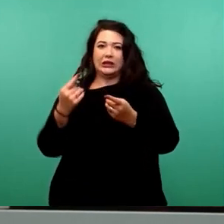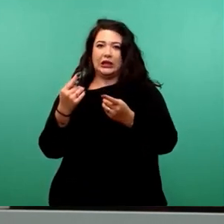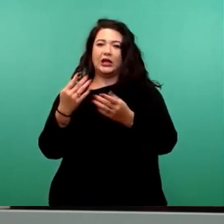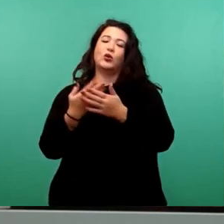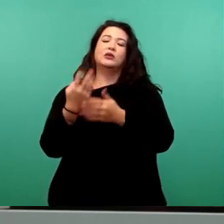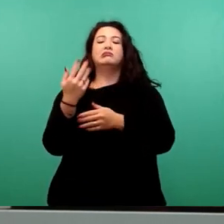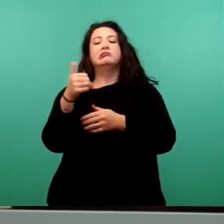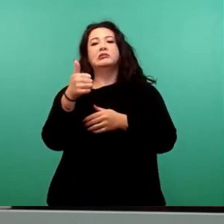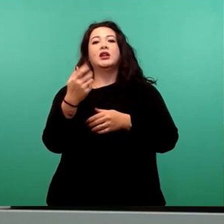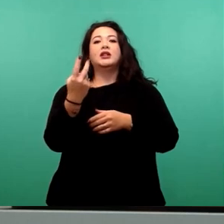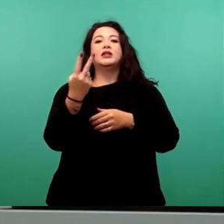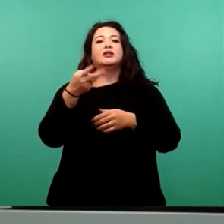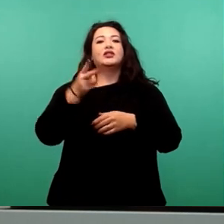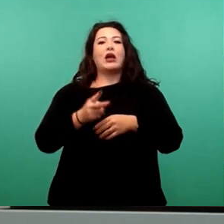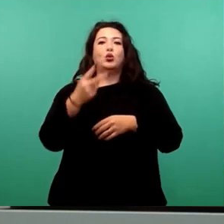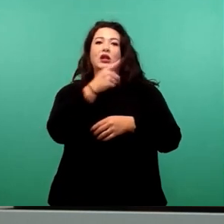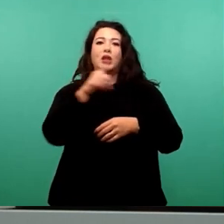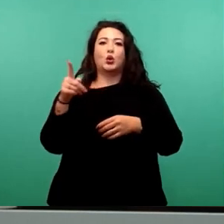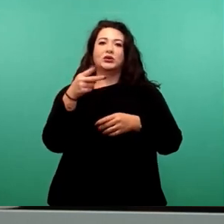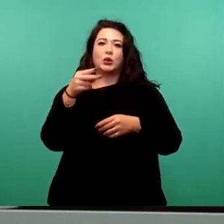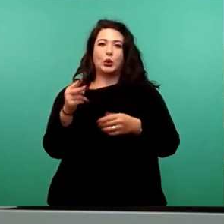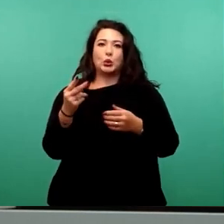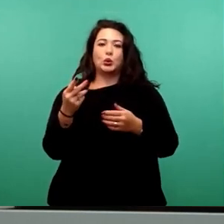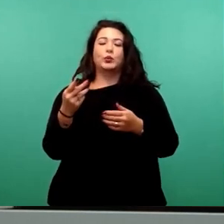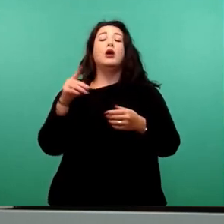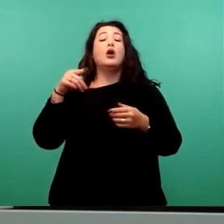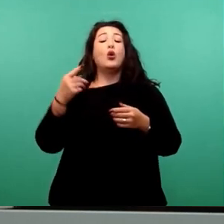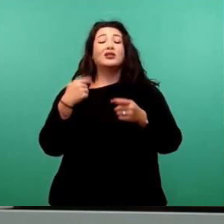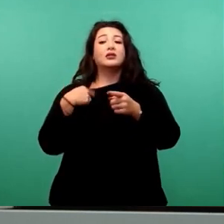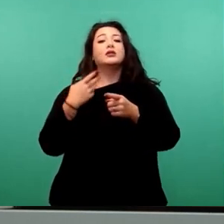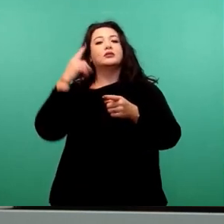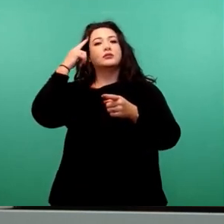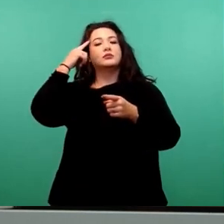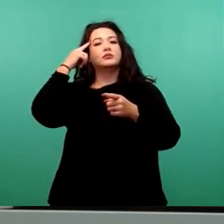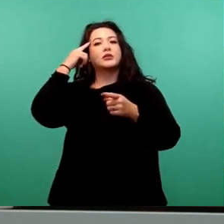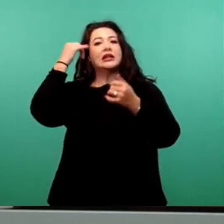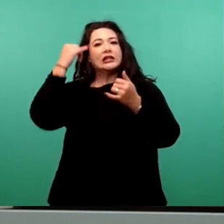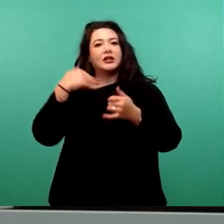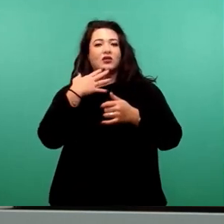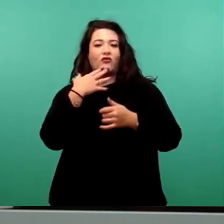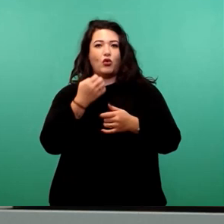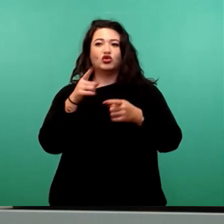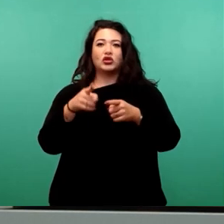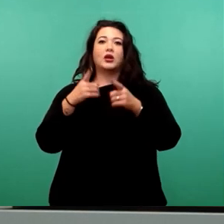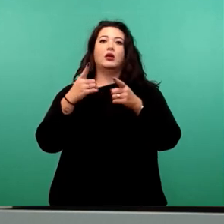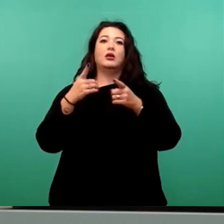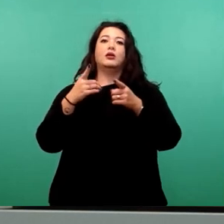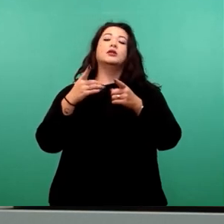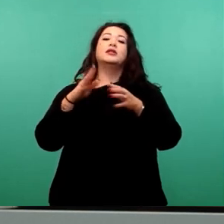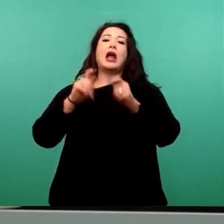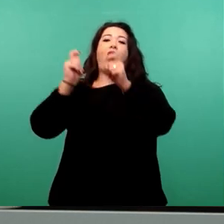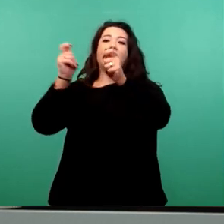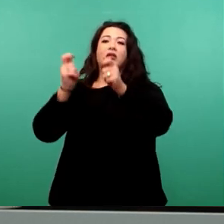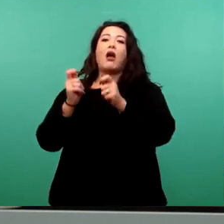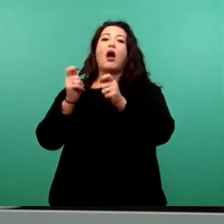200.000 und eben vorgesehen ist, diese Anträge jetzt dann im Haushaltsmitteln 23